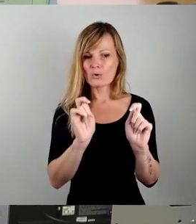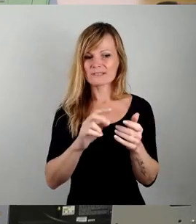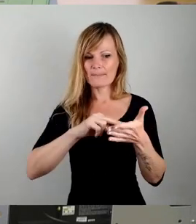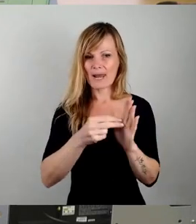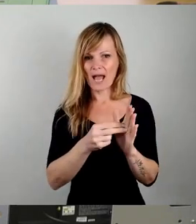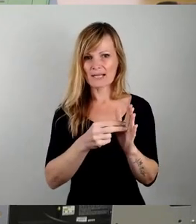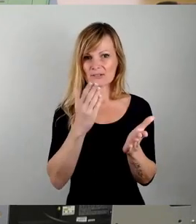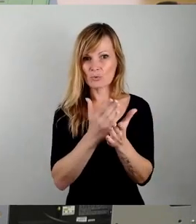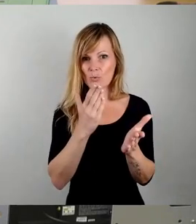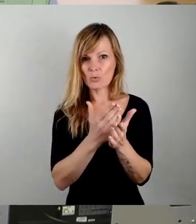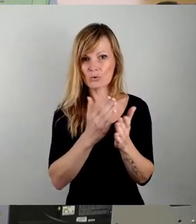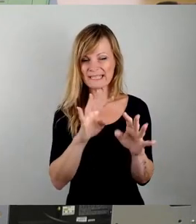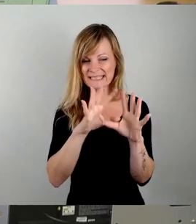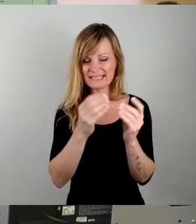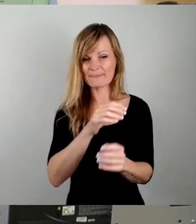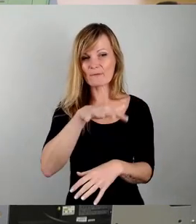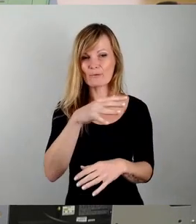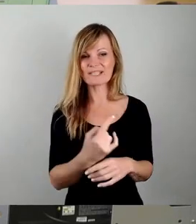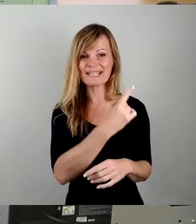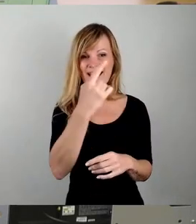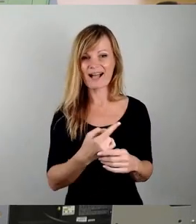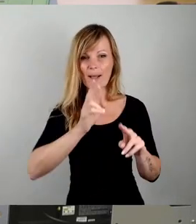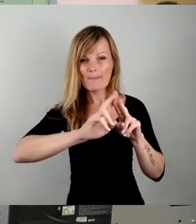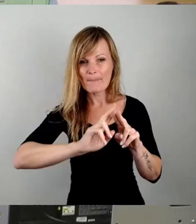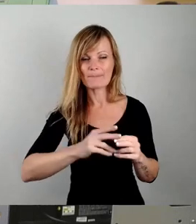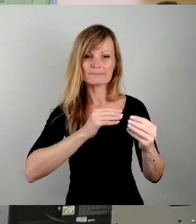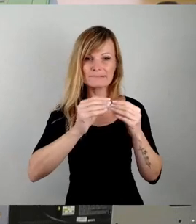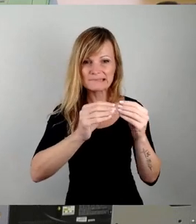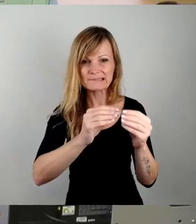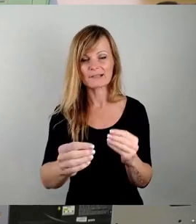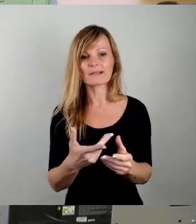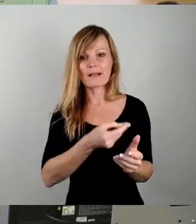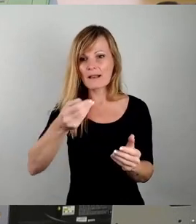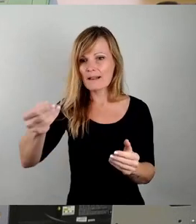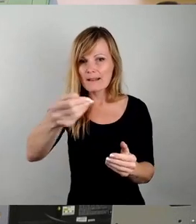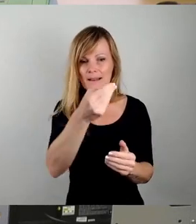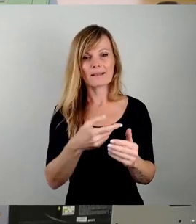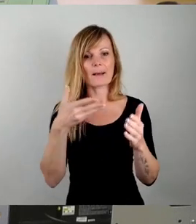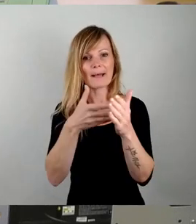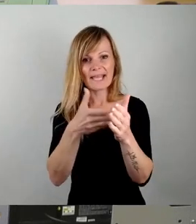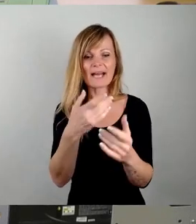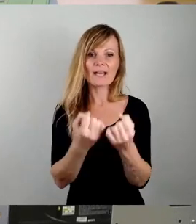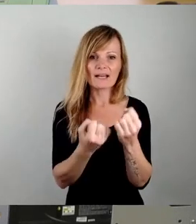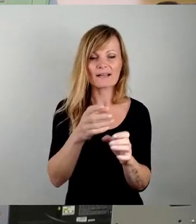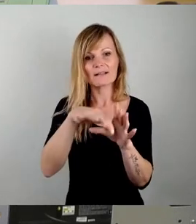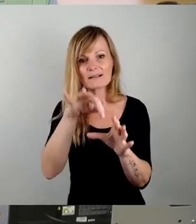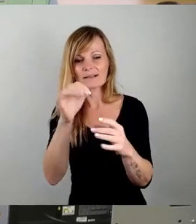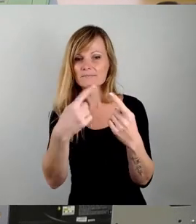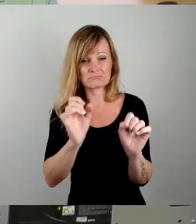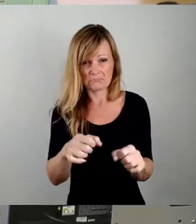bearbeitet wird, im Kreis herum geschoben wird, immer neue Barrieren, immer neue Schwierigkeiten gefunden werden. Dort sind im Prinzip,